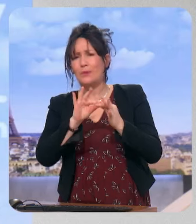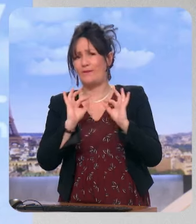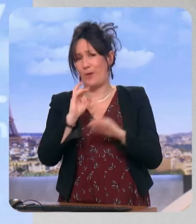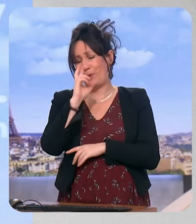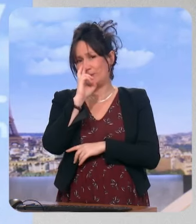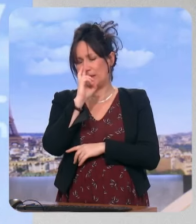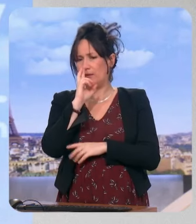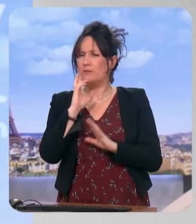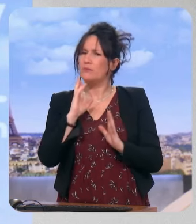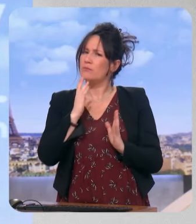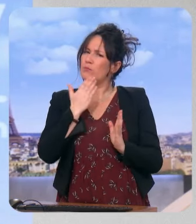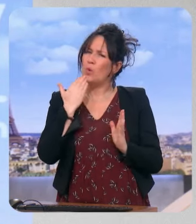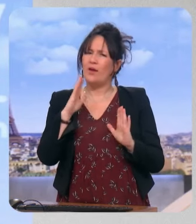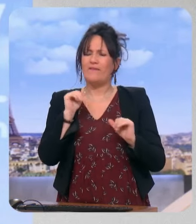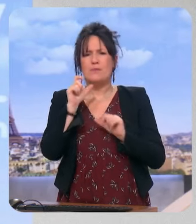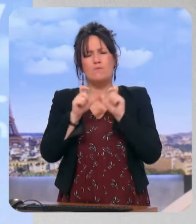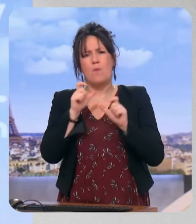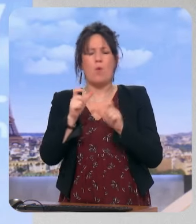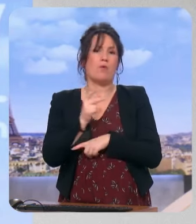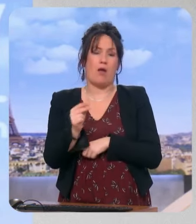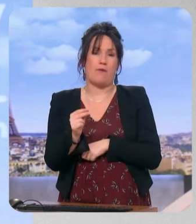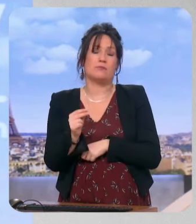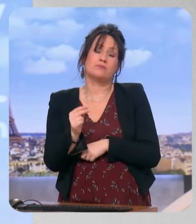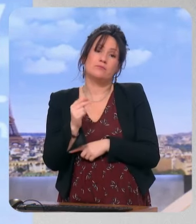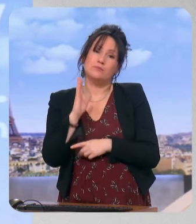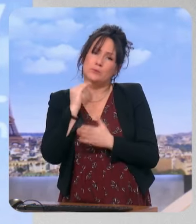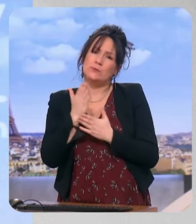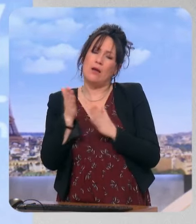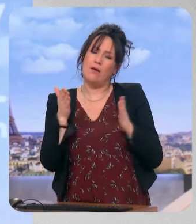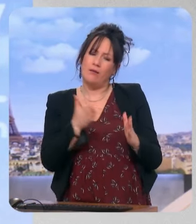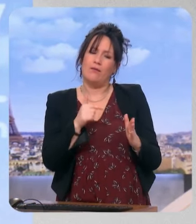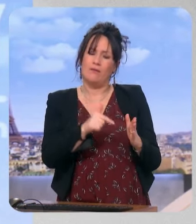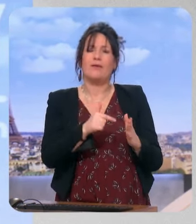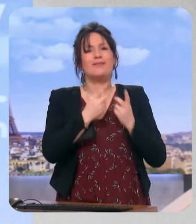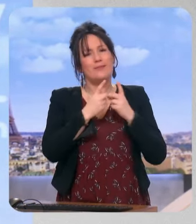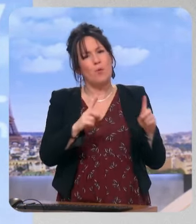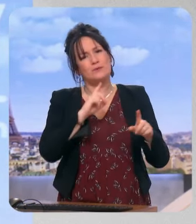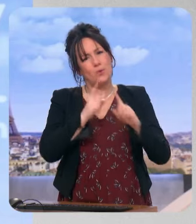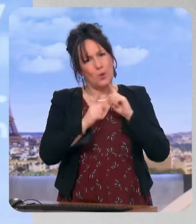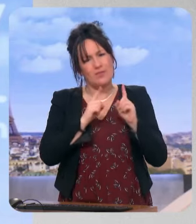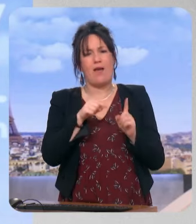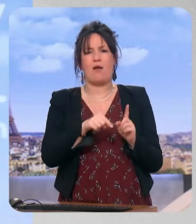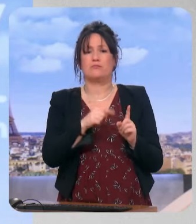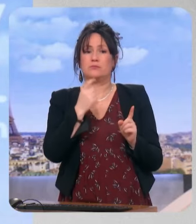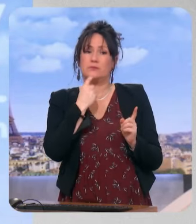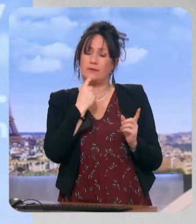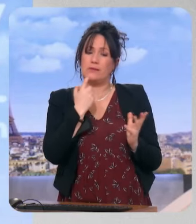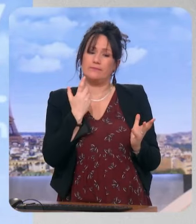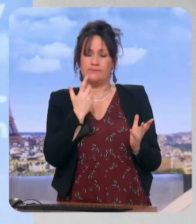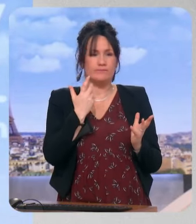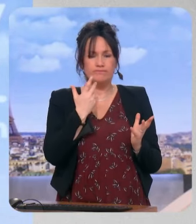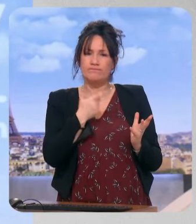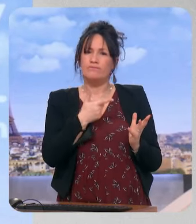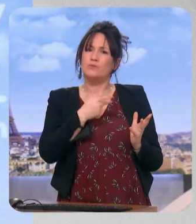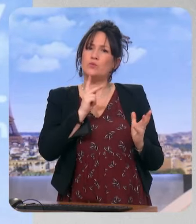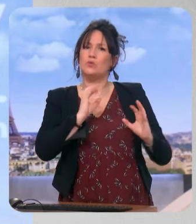une démocratie autoritaire, de moins en moins démocrate, de plus en plus autoritaire, et demain il faudra bien reparler à la Russie, donc ça ne sert à rien